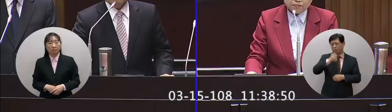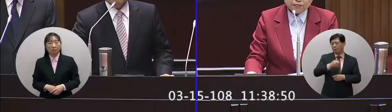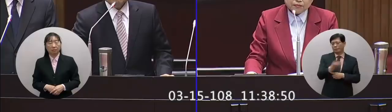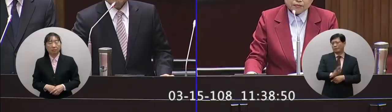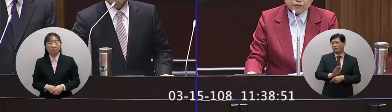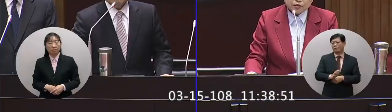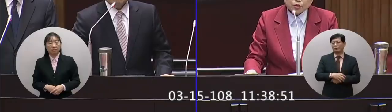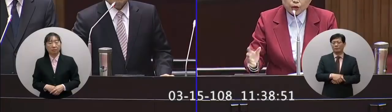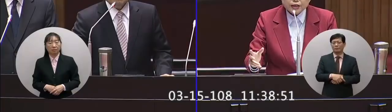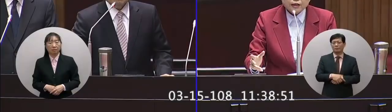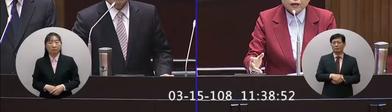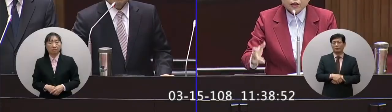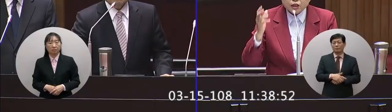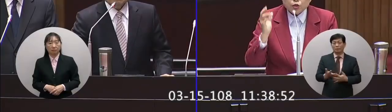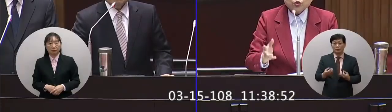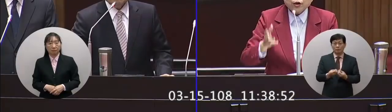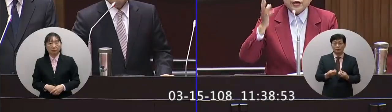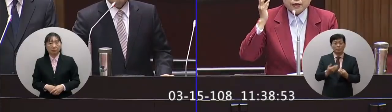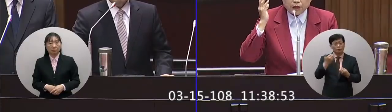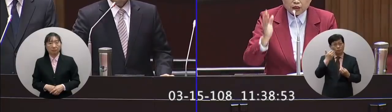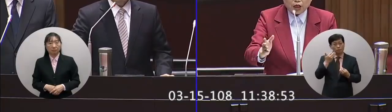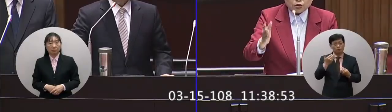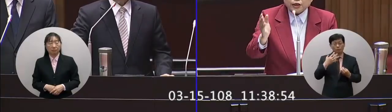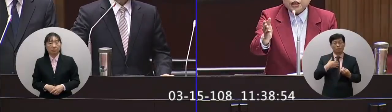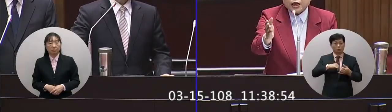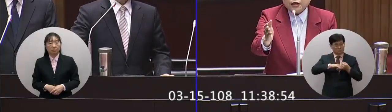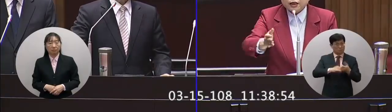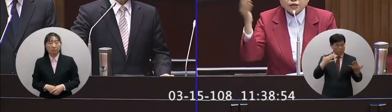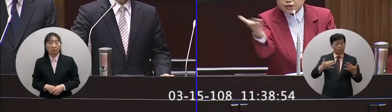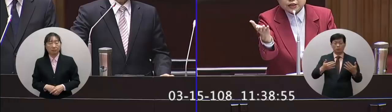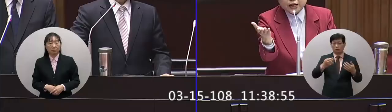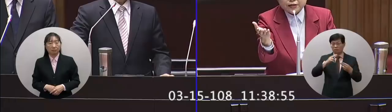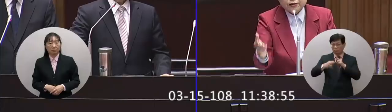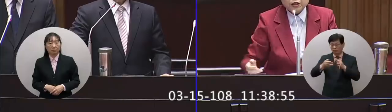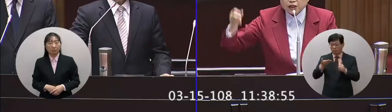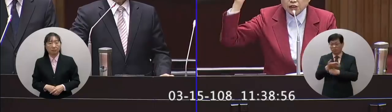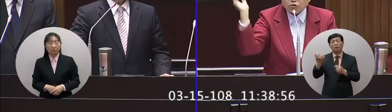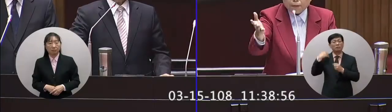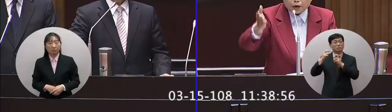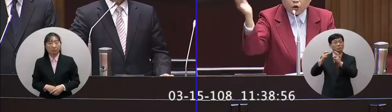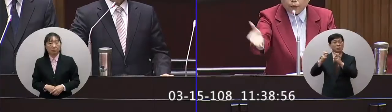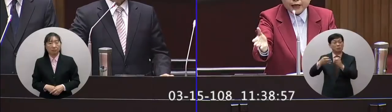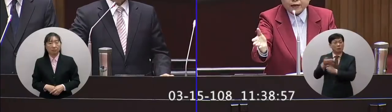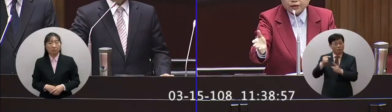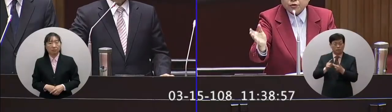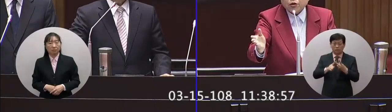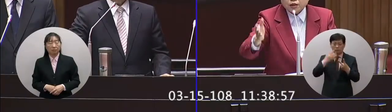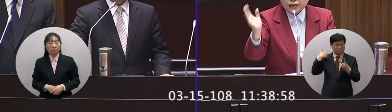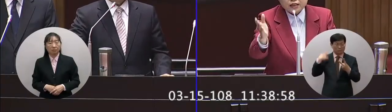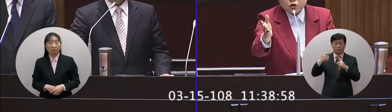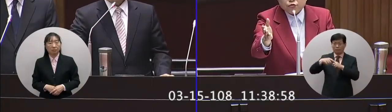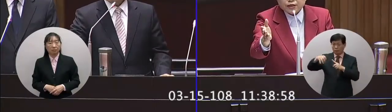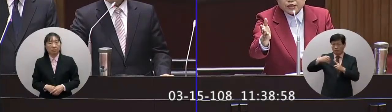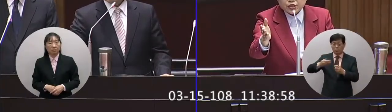判死刑所以呢你如果明定隨機殺人向鄭傑殺人向小燈泡頭被砍了